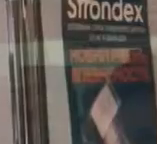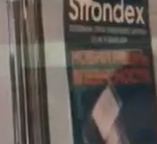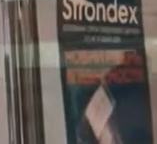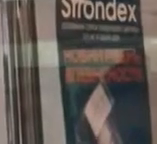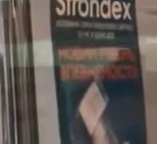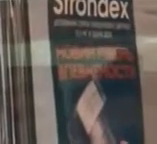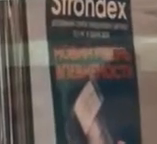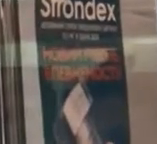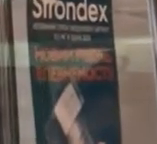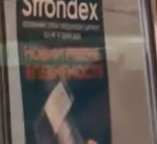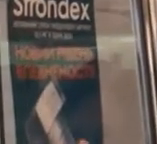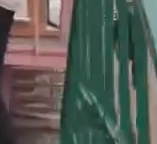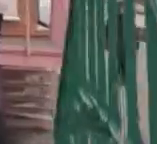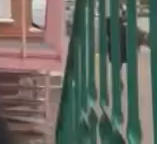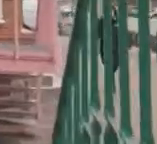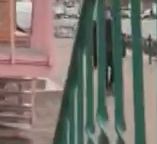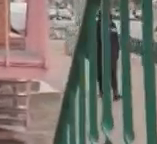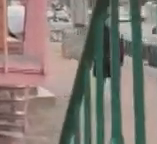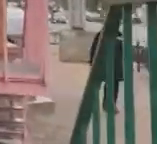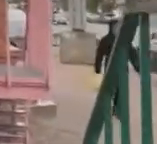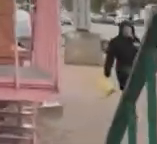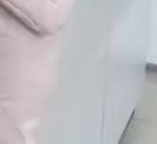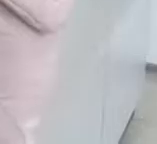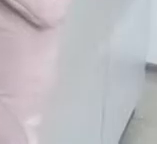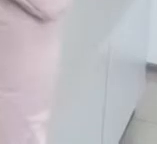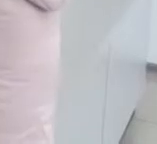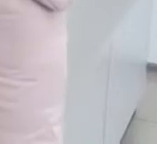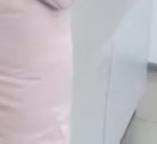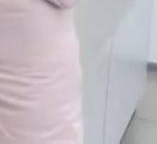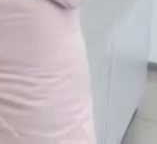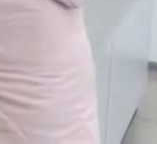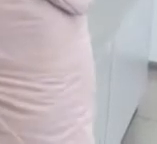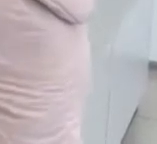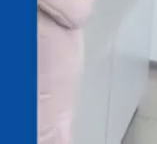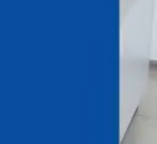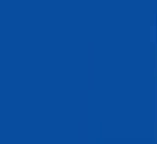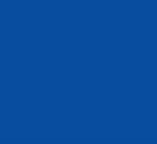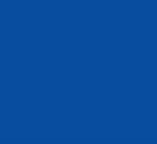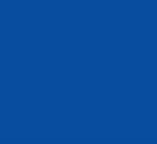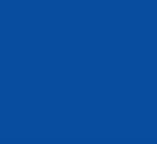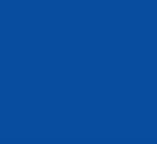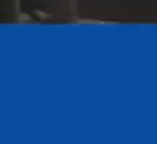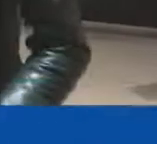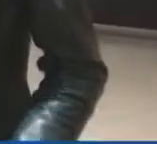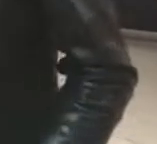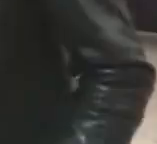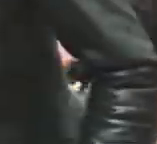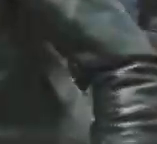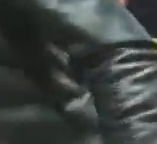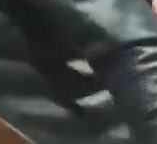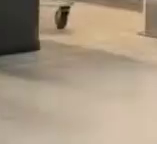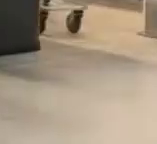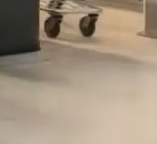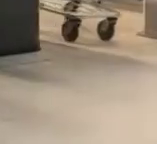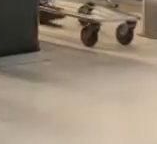коронавірусу у чернігівських аптеках в одній мережі продають гуртом, в іншій зняли з продажу. Збирає гроші